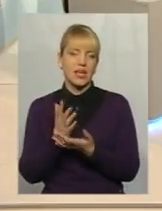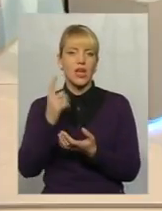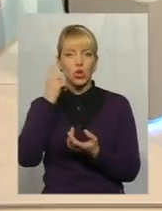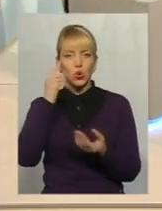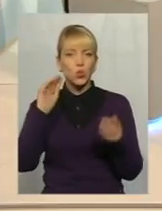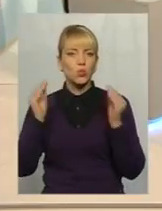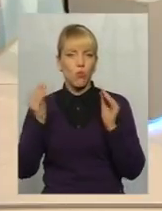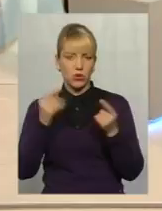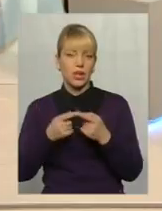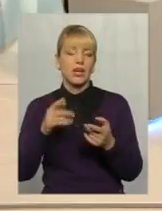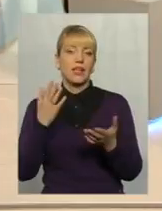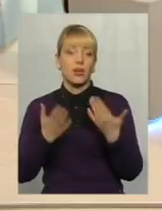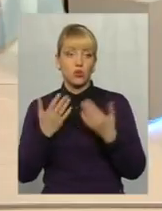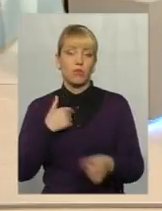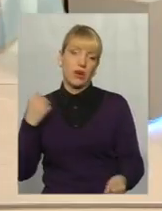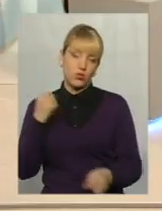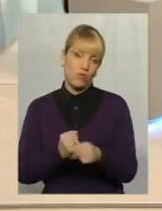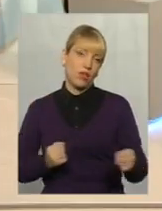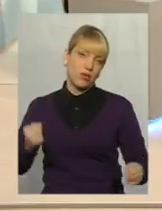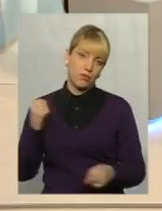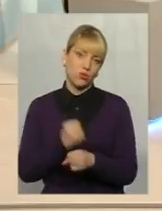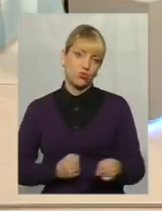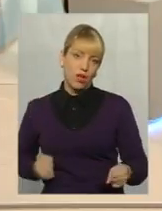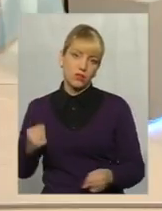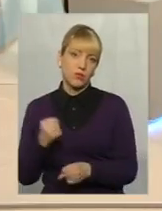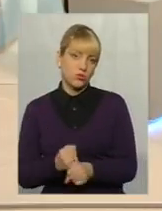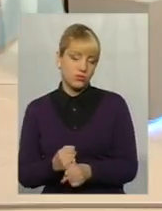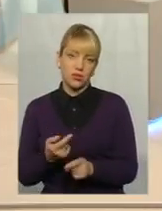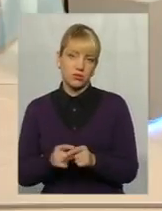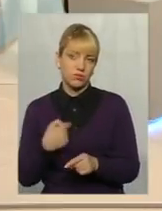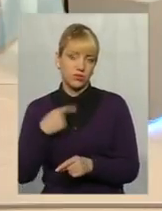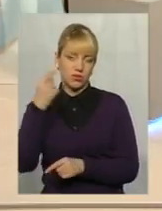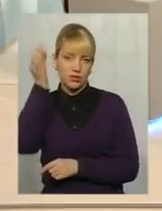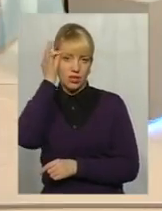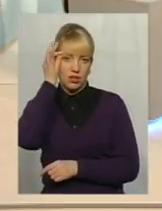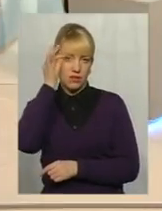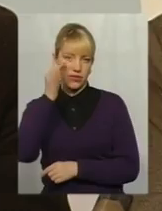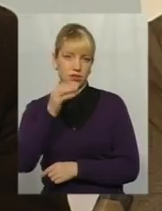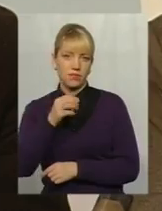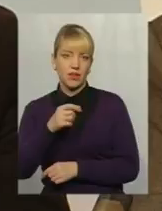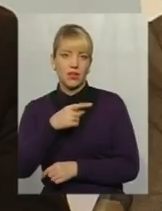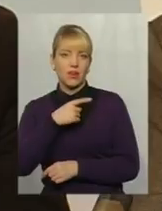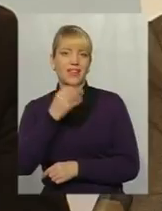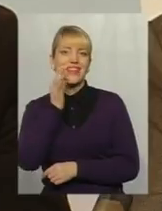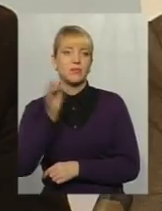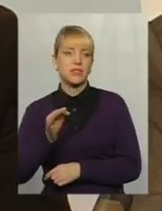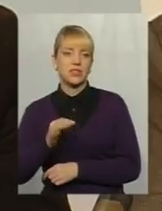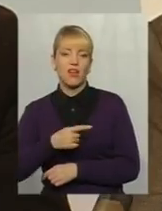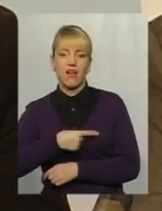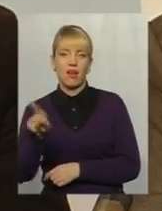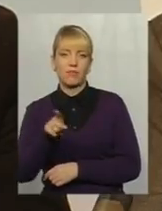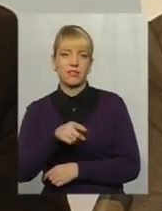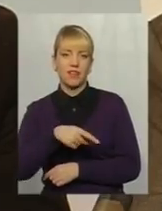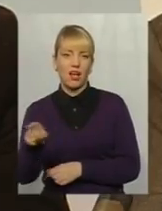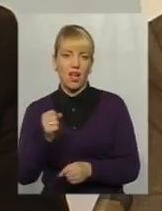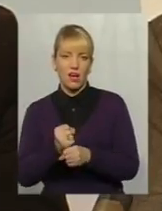повинні працювати, працювати і працювати, мені почомусь, знаєте, яка фраза задалася? Arbeit macht frei. Це те, що було написано